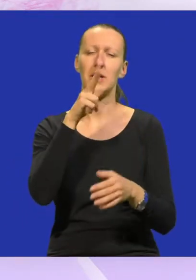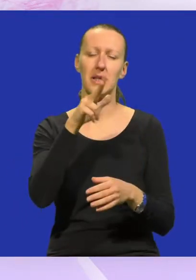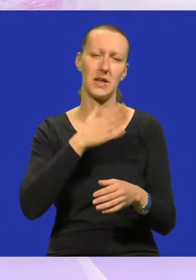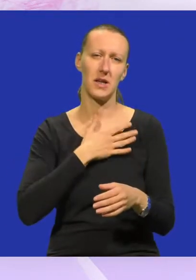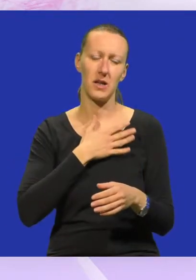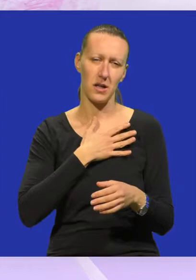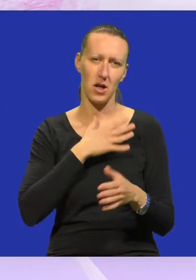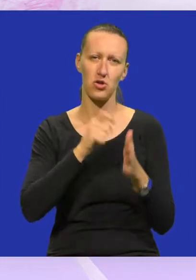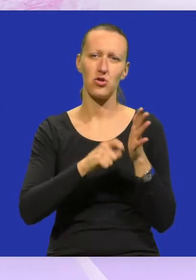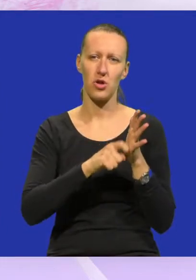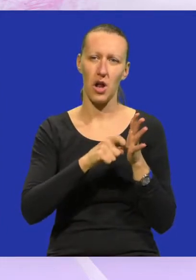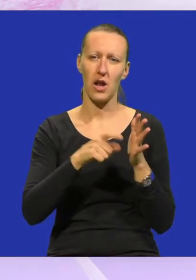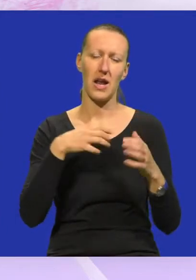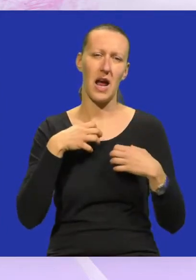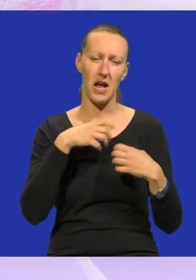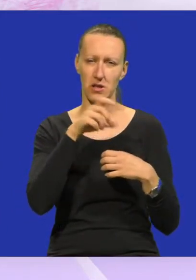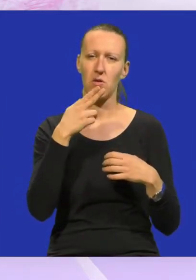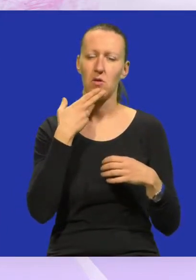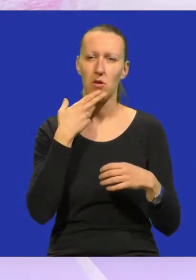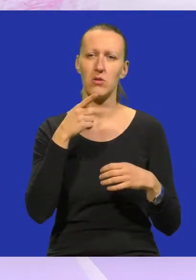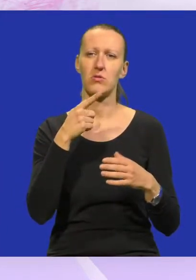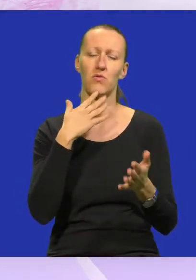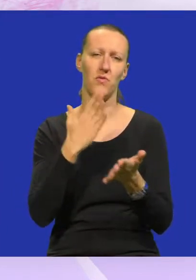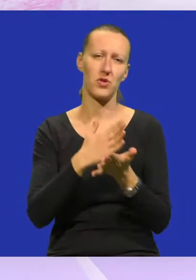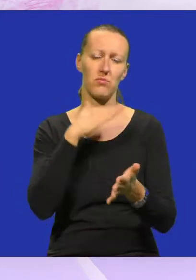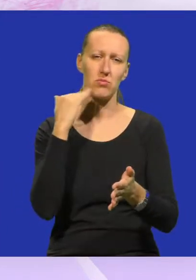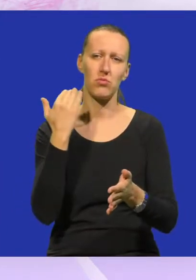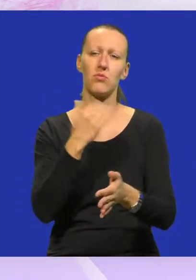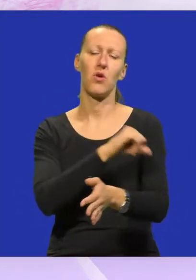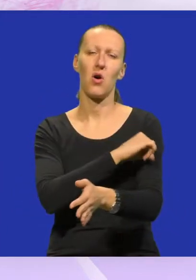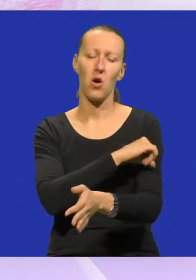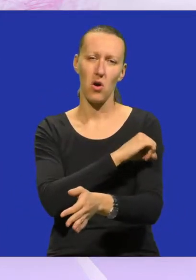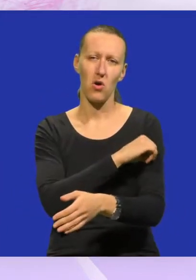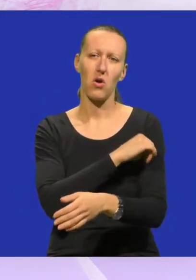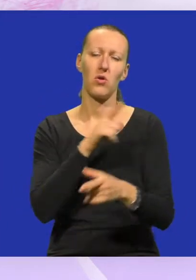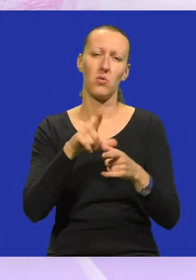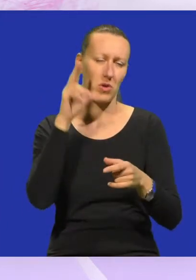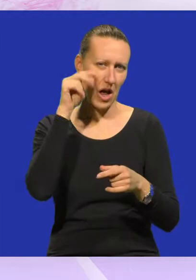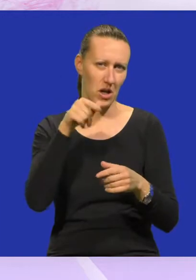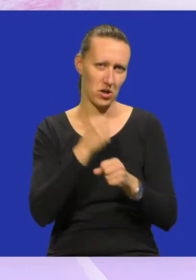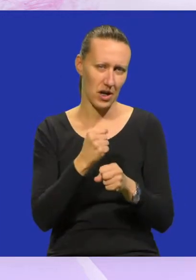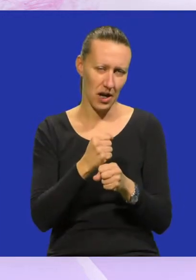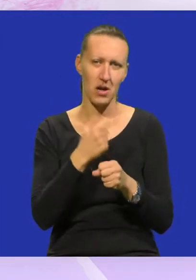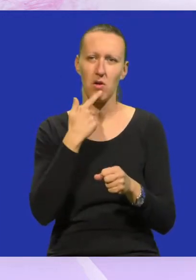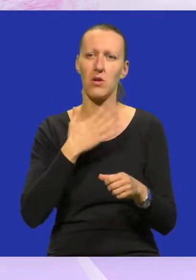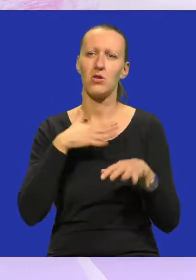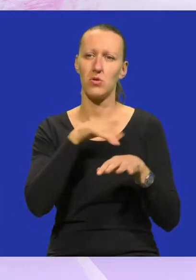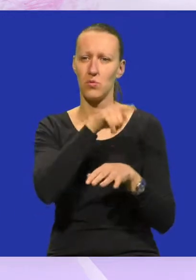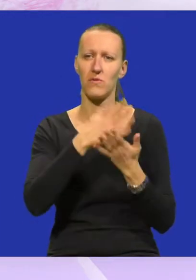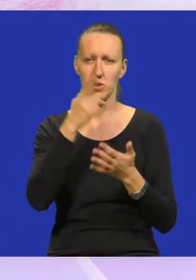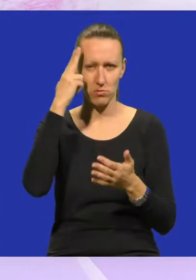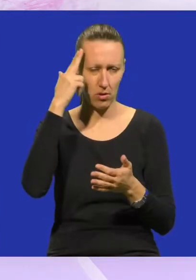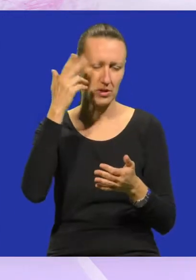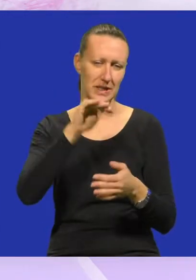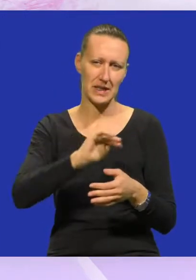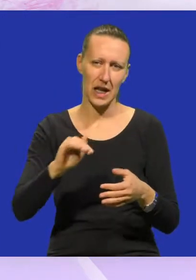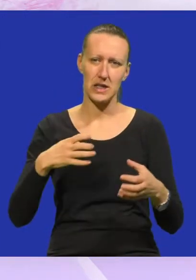naše članice dramskog studija koje su već dugi, dugi, dugi niz godina u Naranči koje naša publika zna